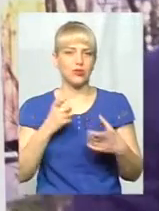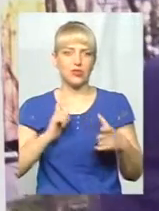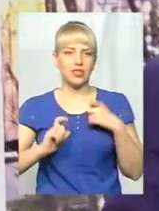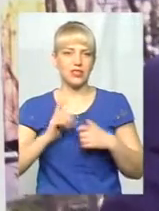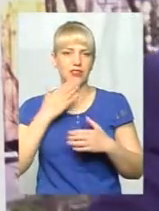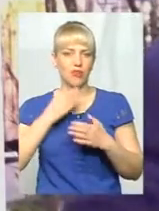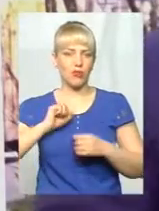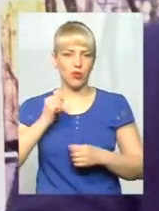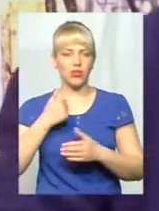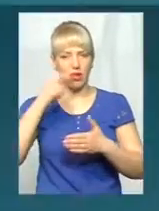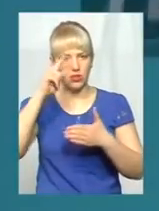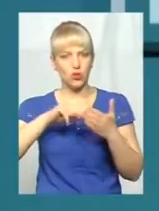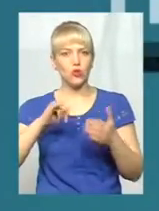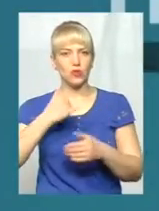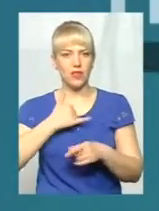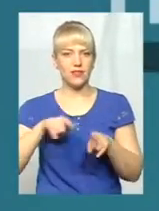Я надію, що так і буде у нас.